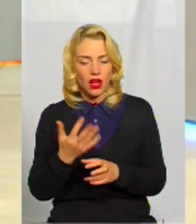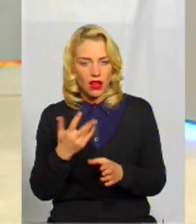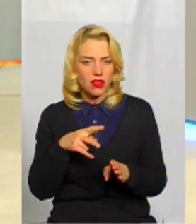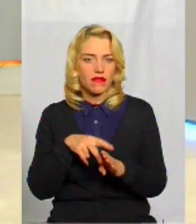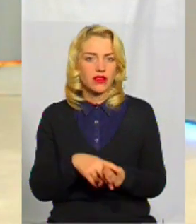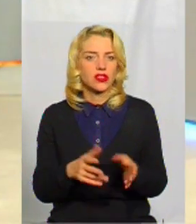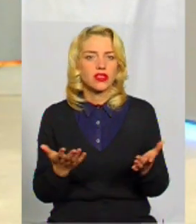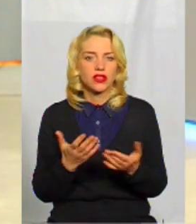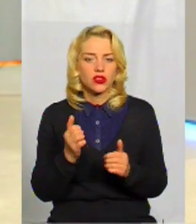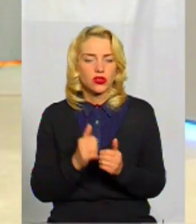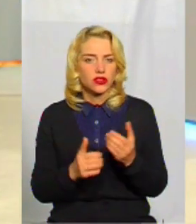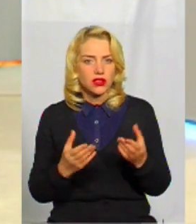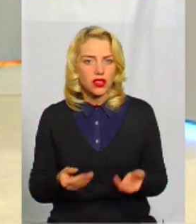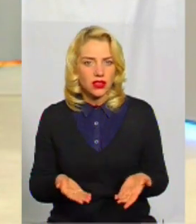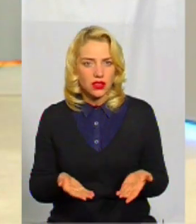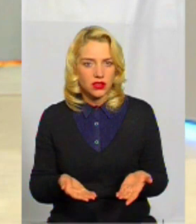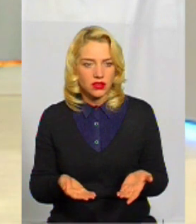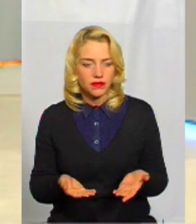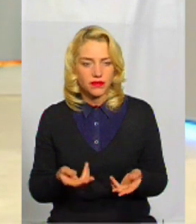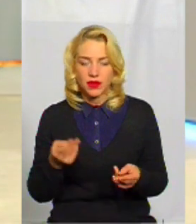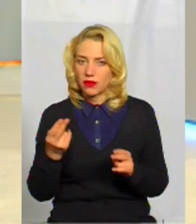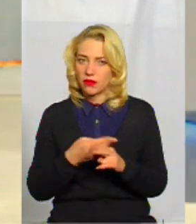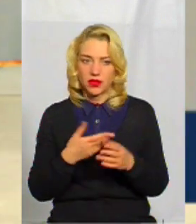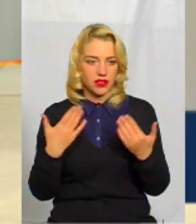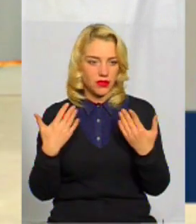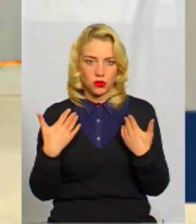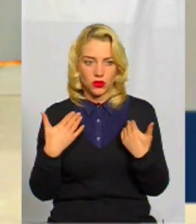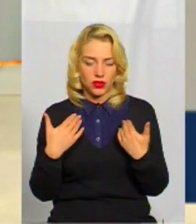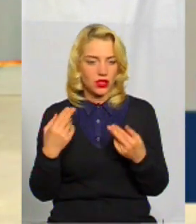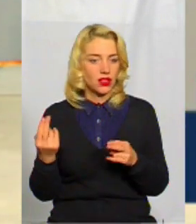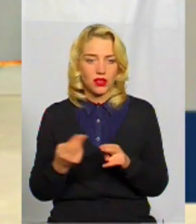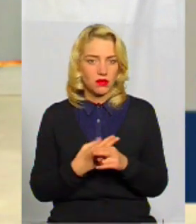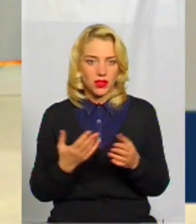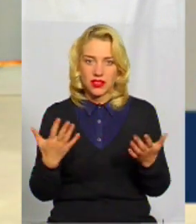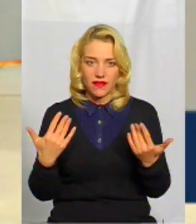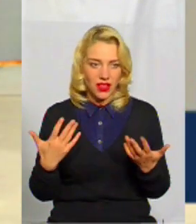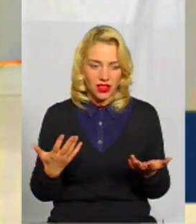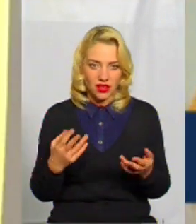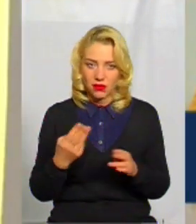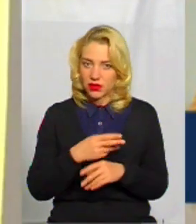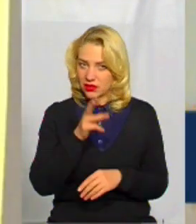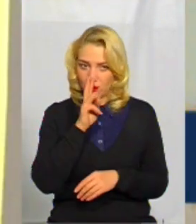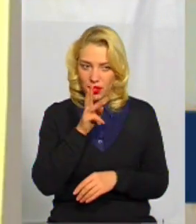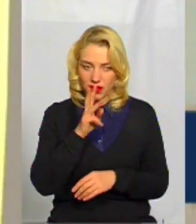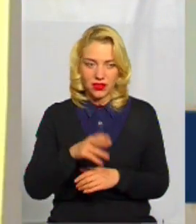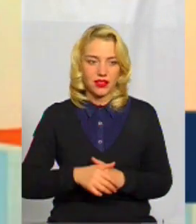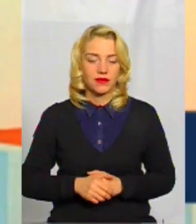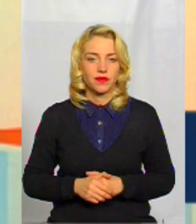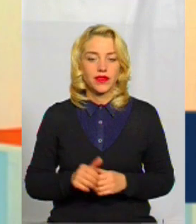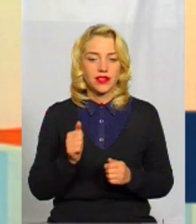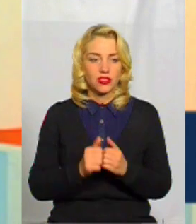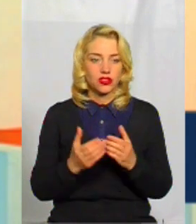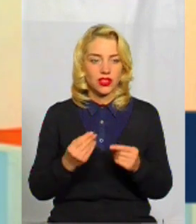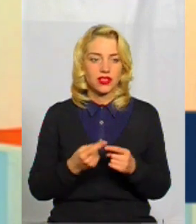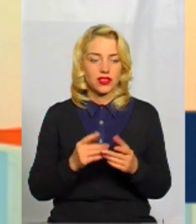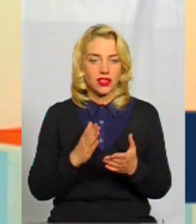навантаження. Щоденне. Щоденне. Без відпустних, без вихідних. Без зарплати. Без зарплати, так. І щодня